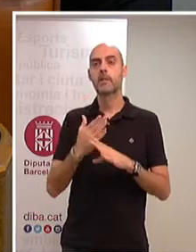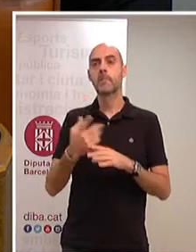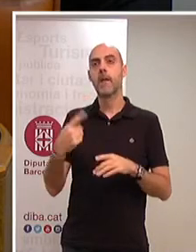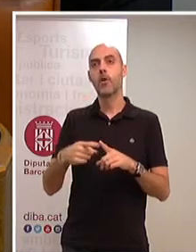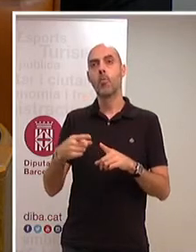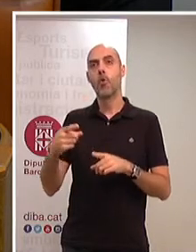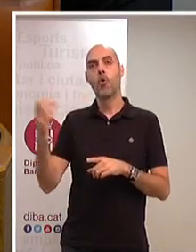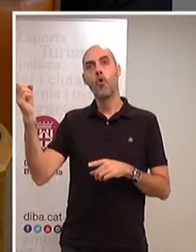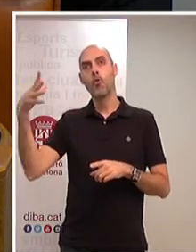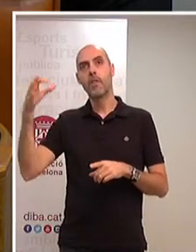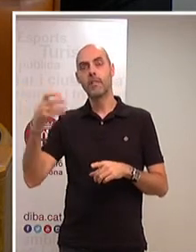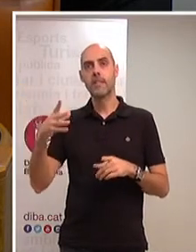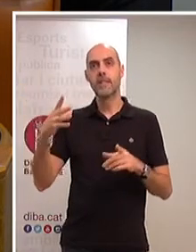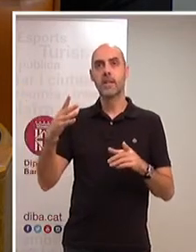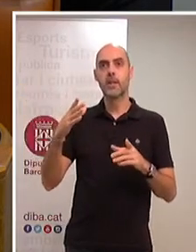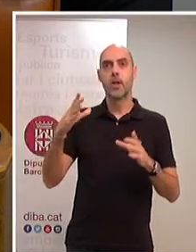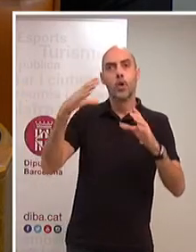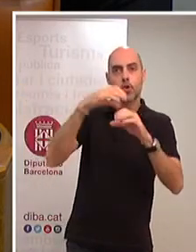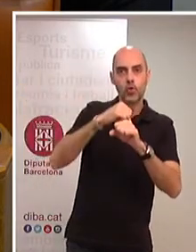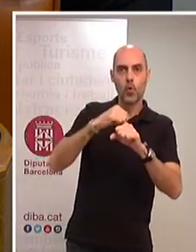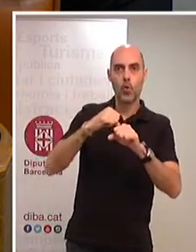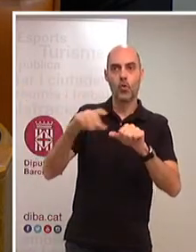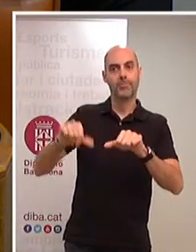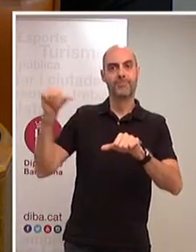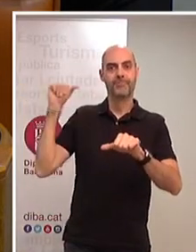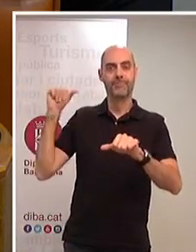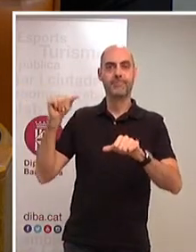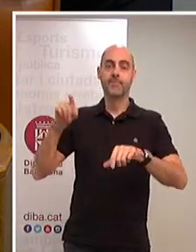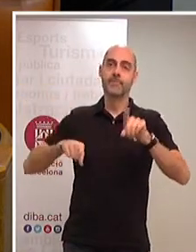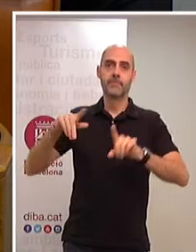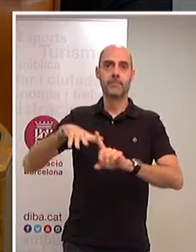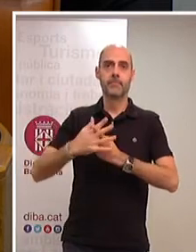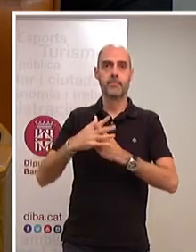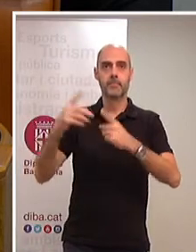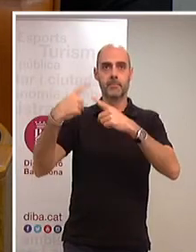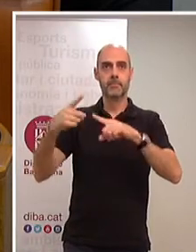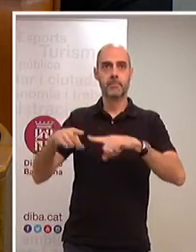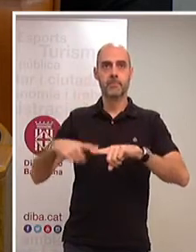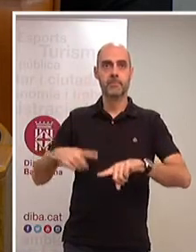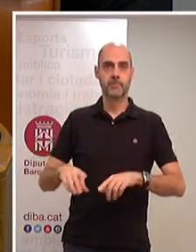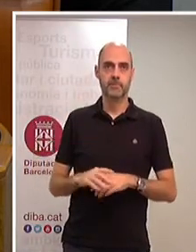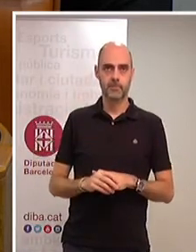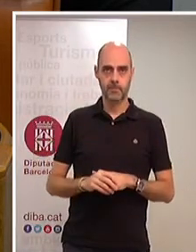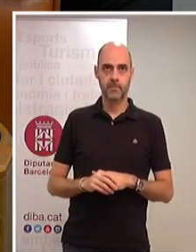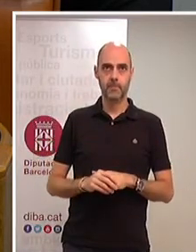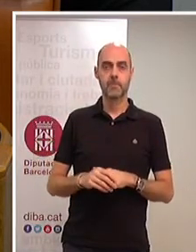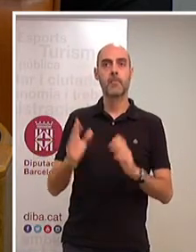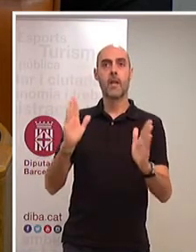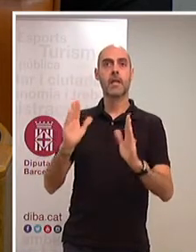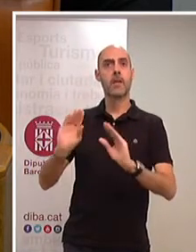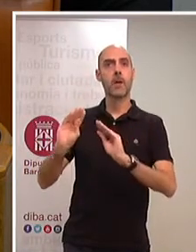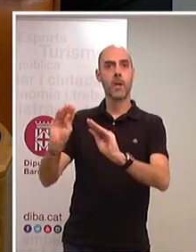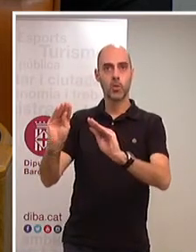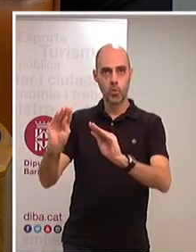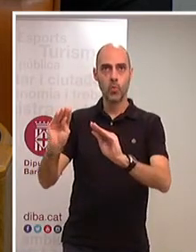diferents gestions i nosaltres posem de manifest allò que considerem de la seva etapa, que,